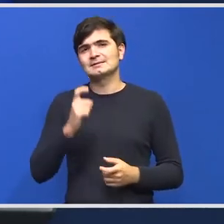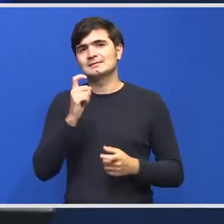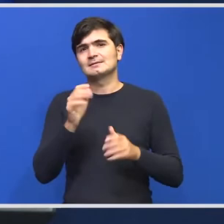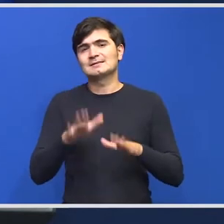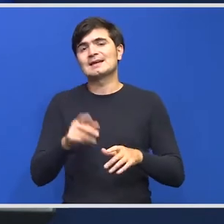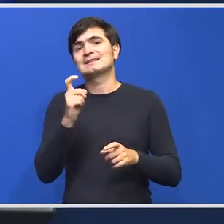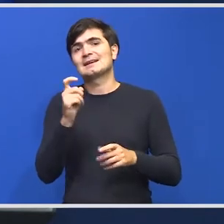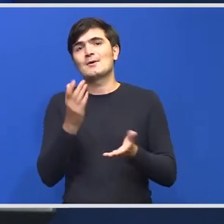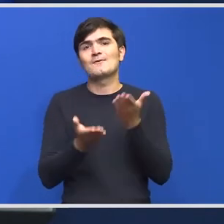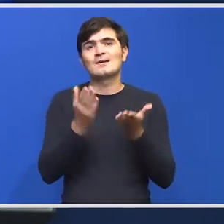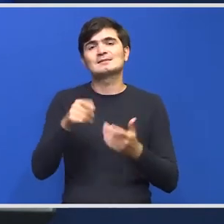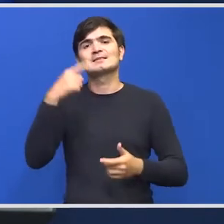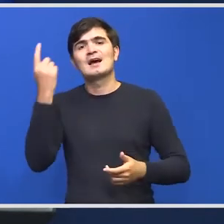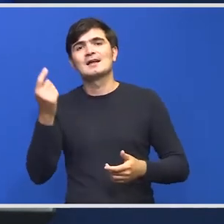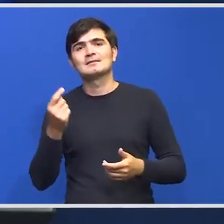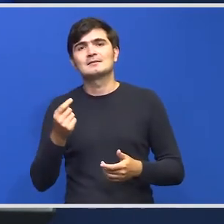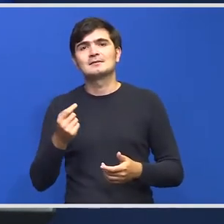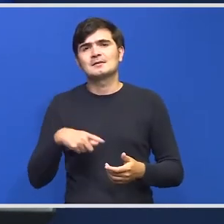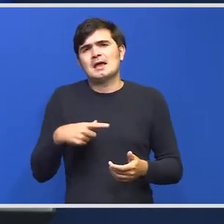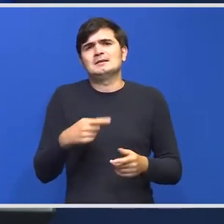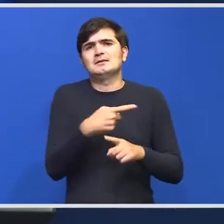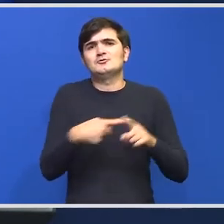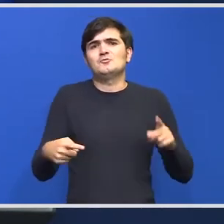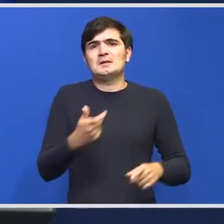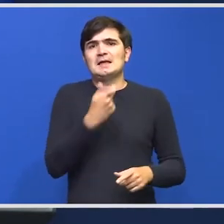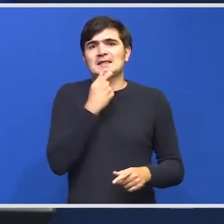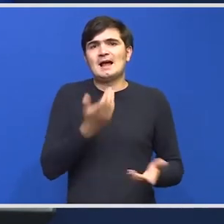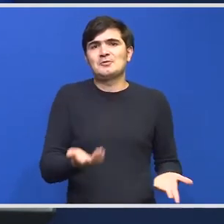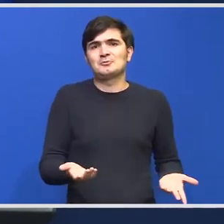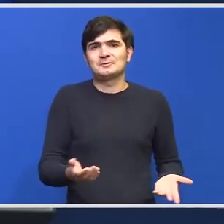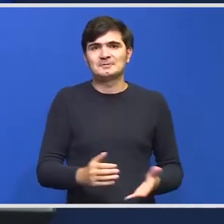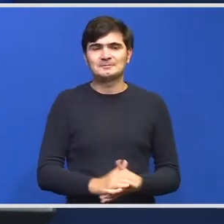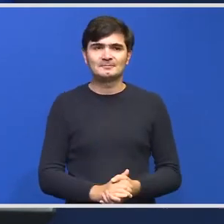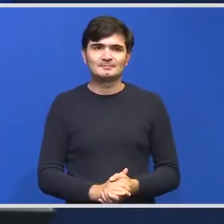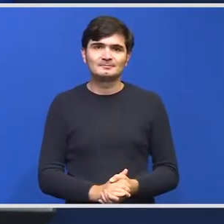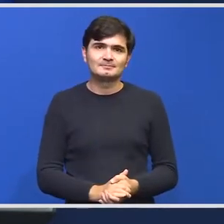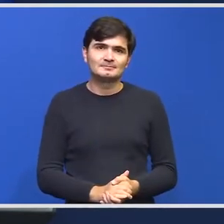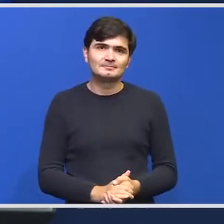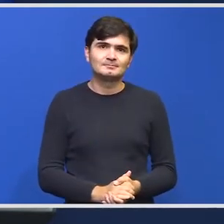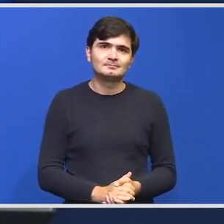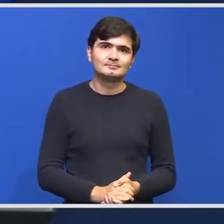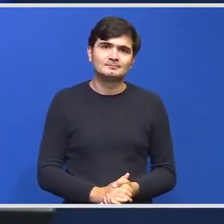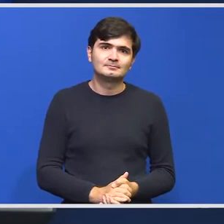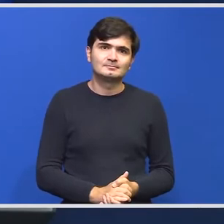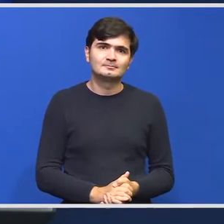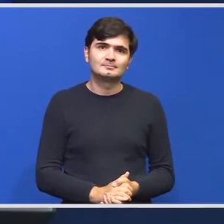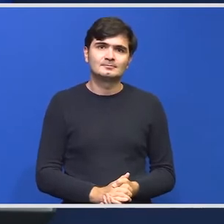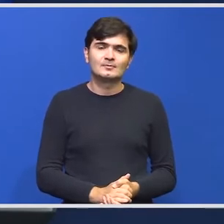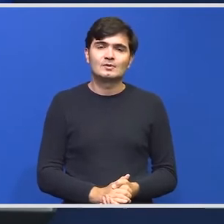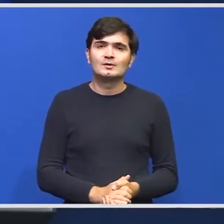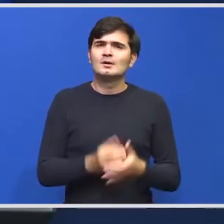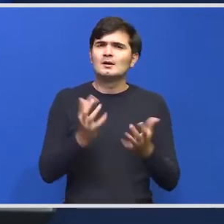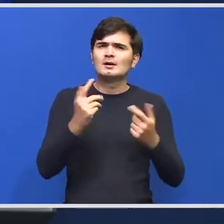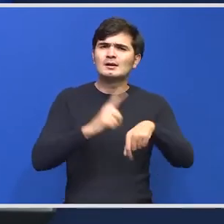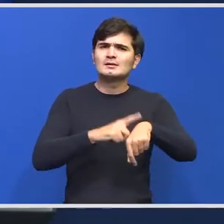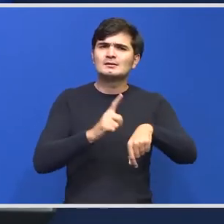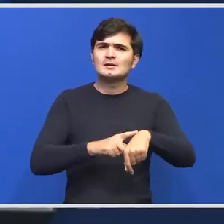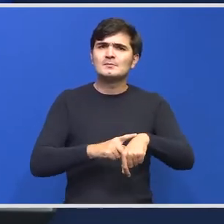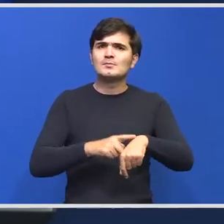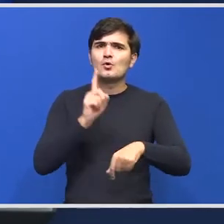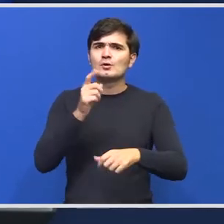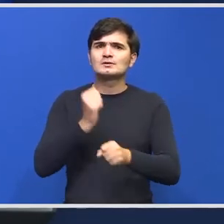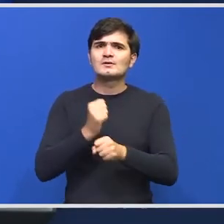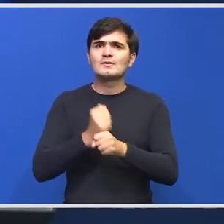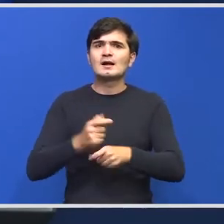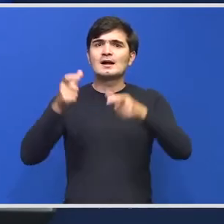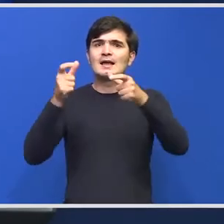Ministerie Dar stăm la jumătate domnule secretari de stat În cât timp trebuie această echipă mixtă să se reunească și să